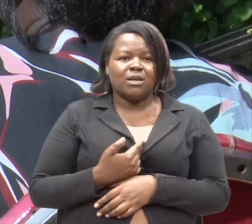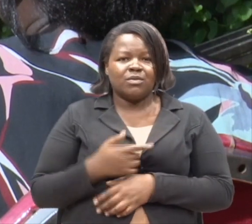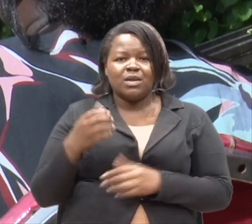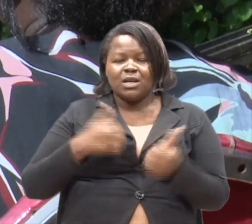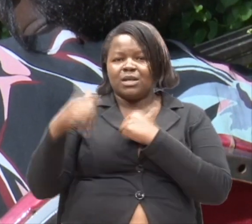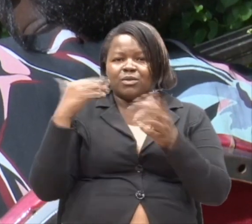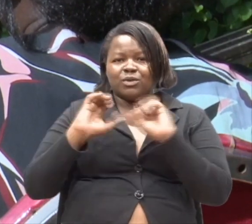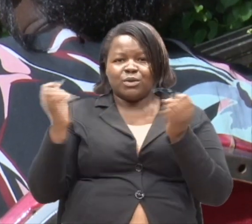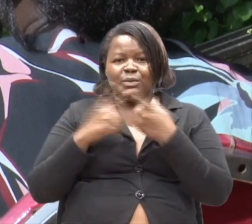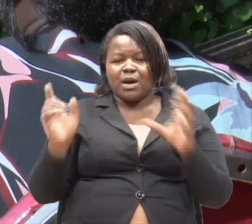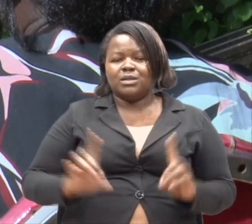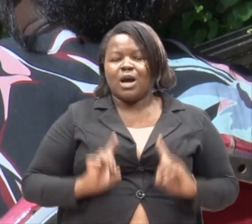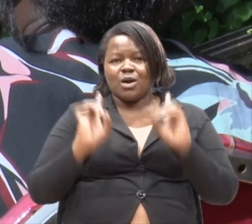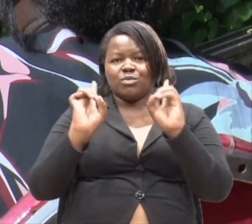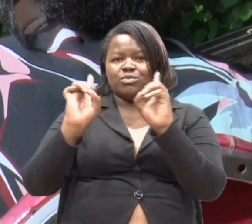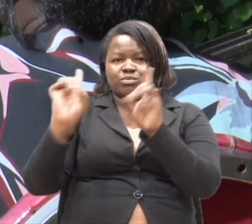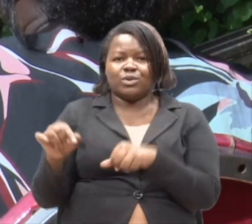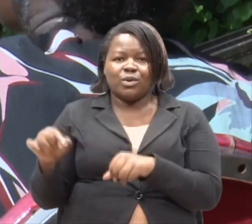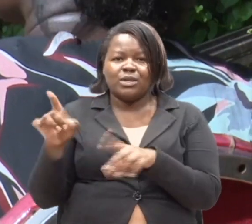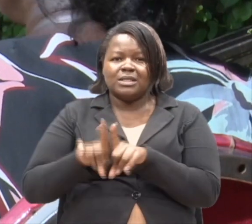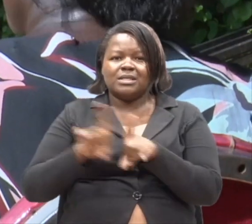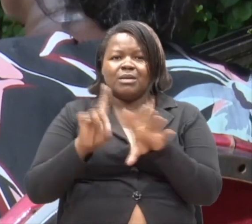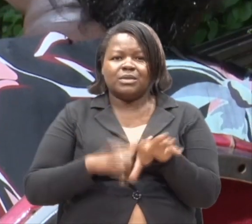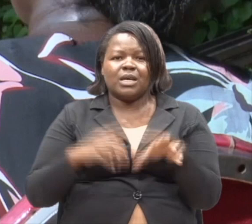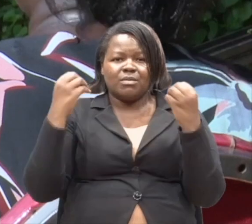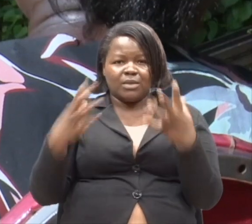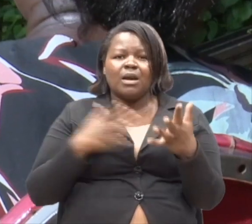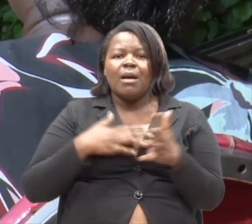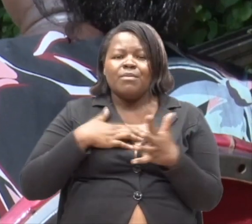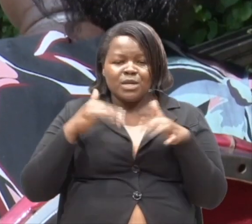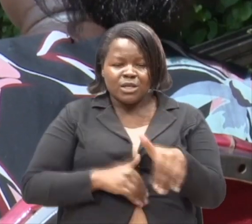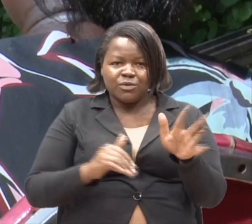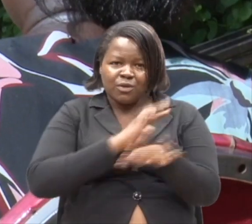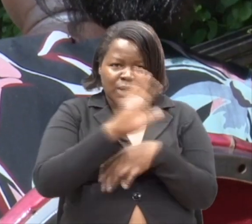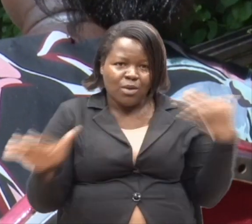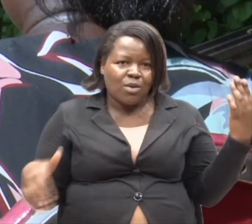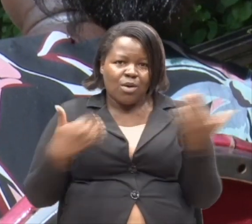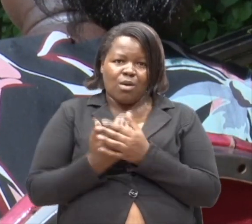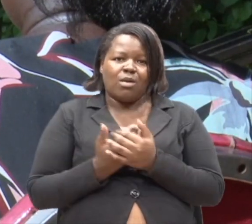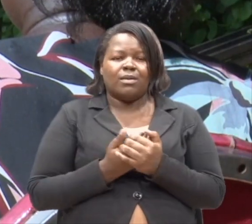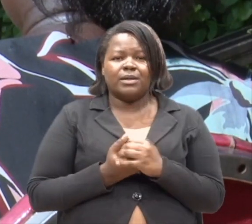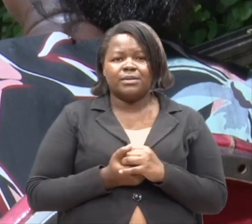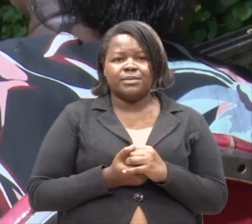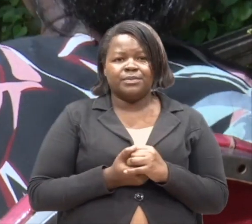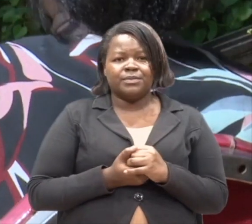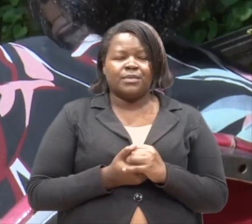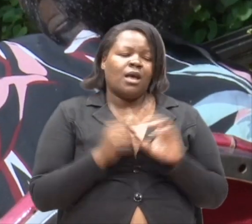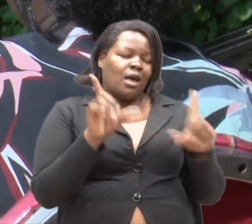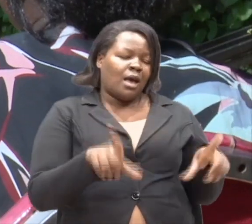kamwe. Nilikuwa naeda, hata zikiwa mingi. Unasema unaenda zote. Zote, zote nilikuwa na wapeleka.